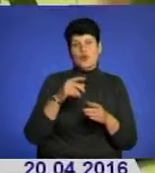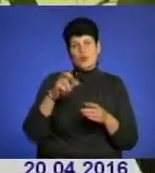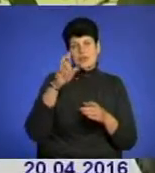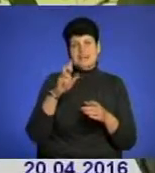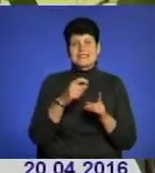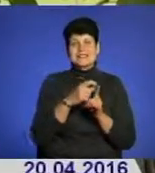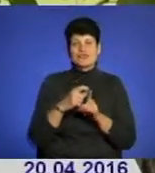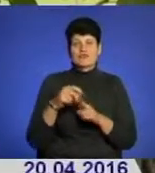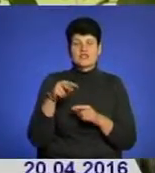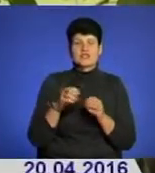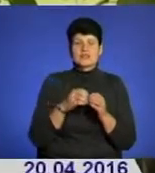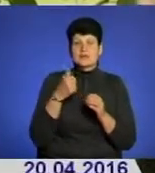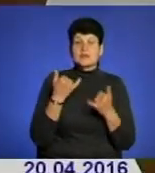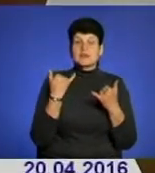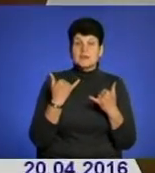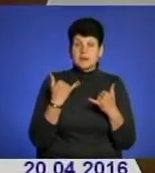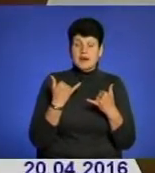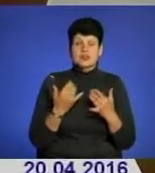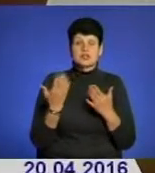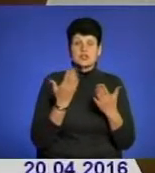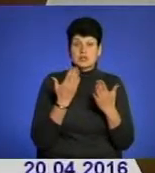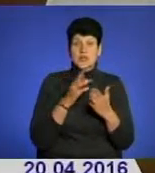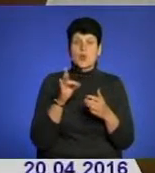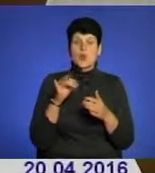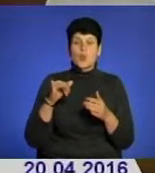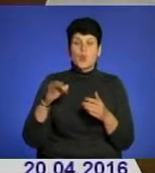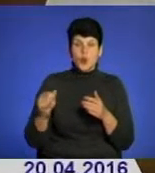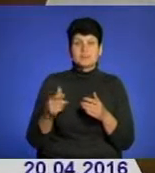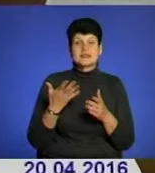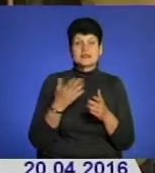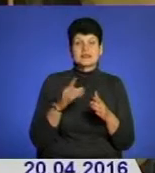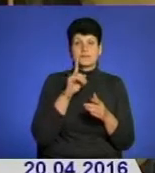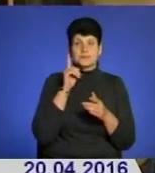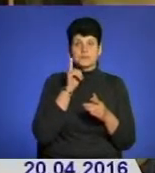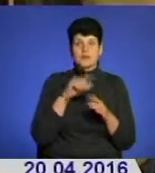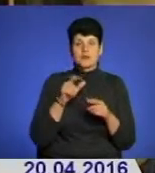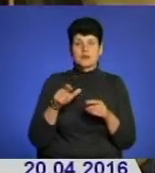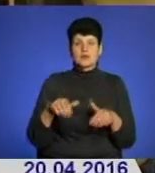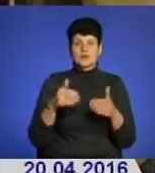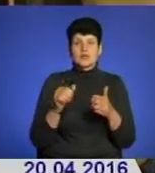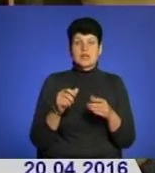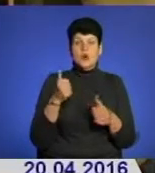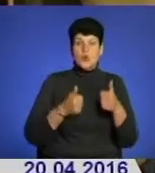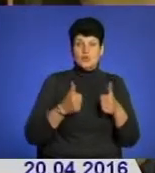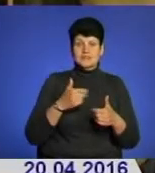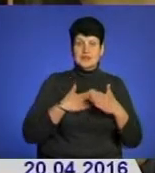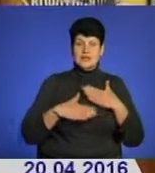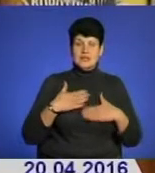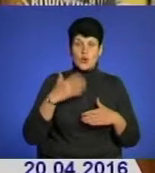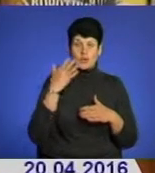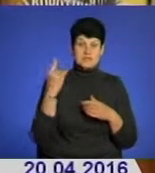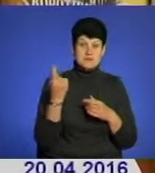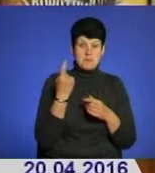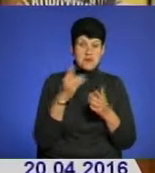році. Тепер Дара Корній читає рукописи, які юні автори надсилають на конкурс. Каже, радіє, коли з перших